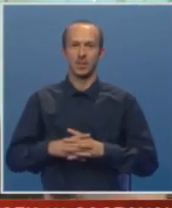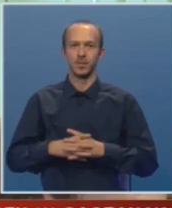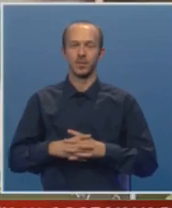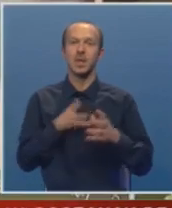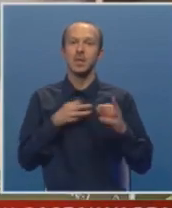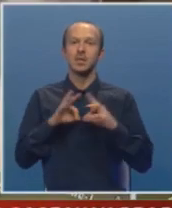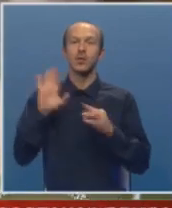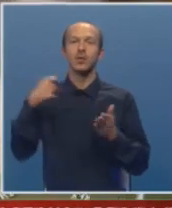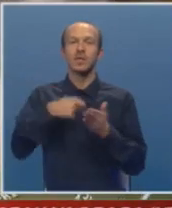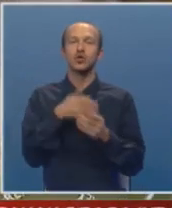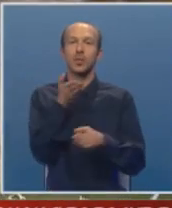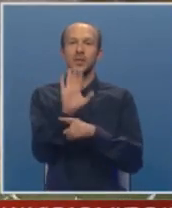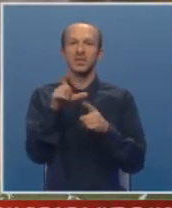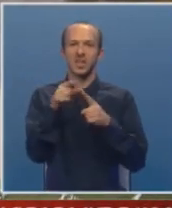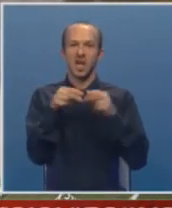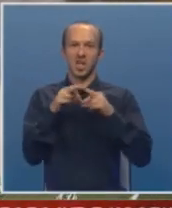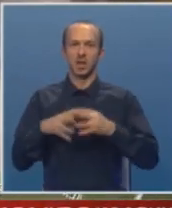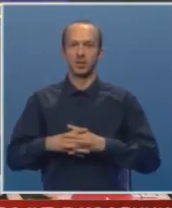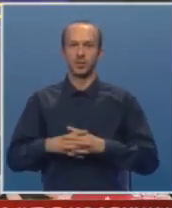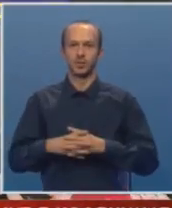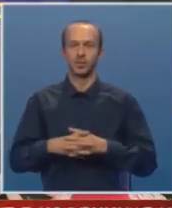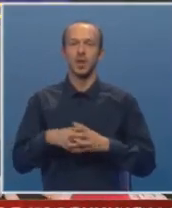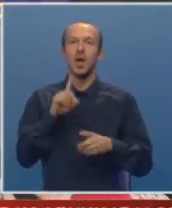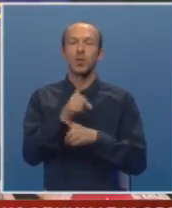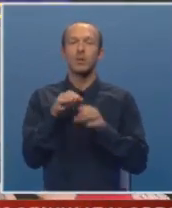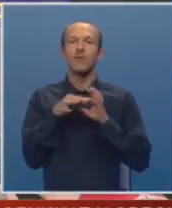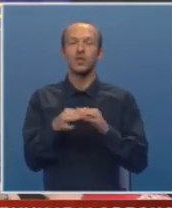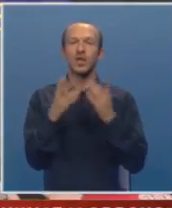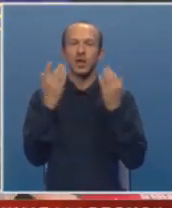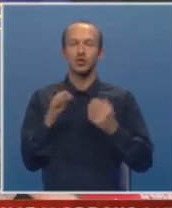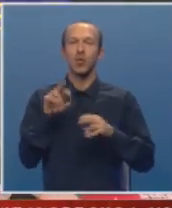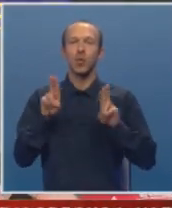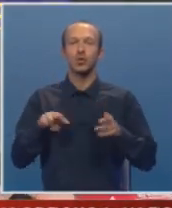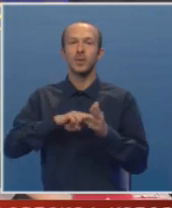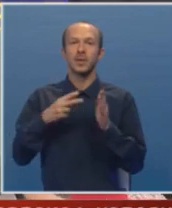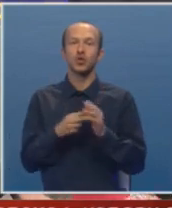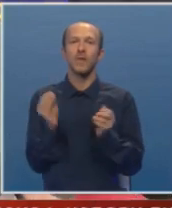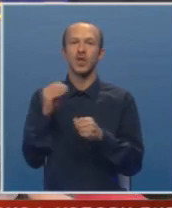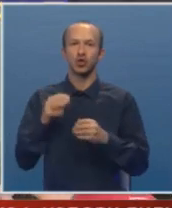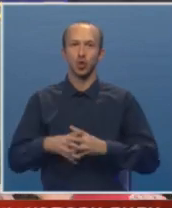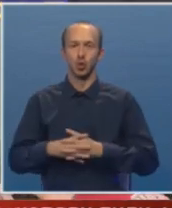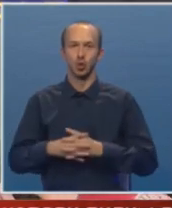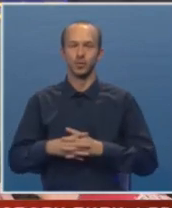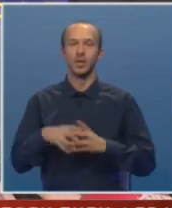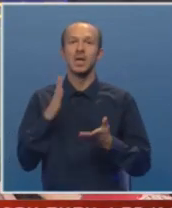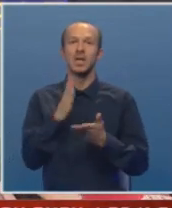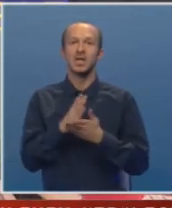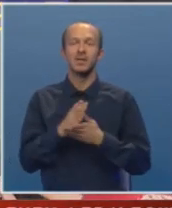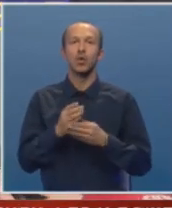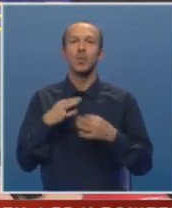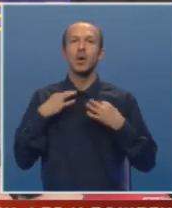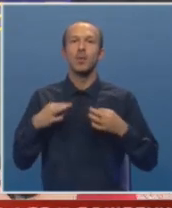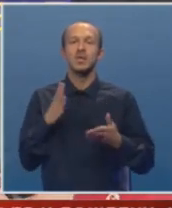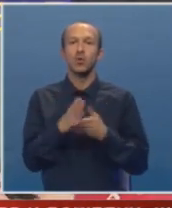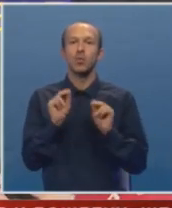Za ovo se zalažu predstavnici sindikata. Moramo voditi računa o mogućem tehnološkom višku, da svakom, prostom